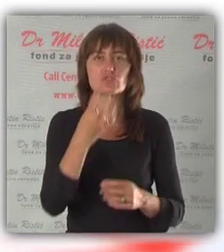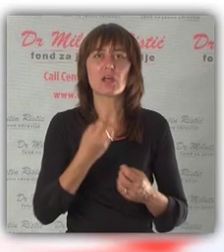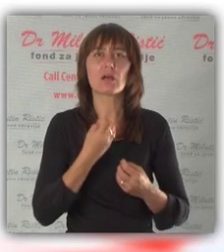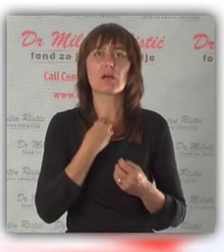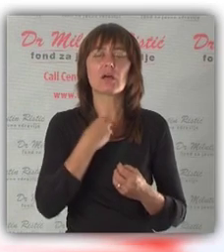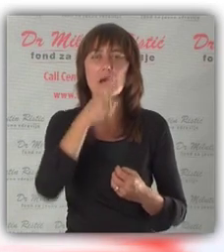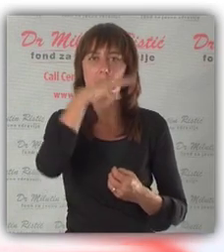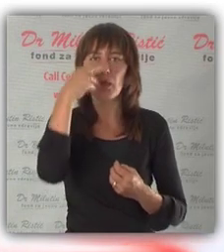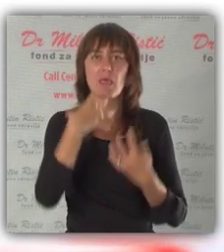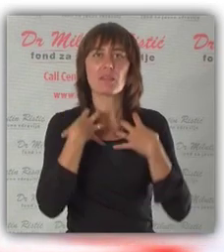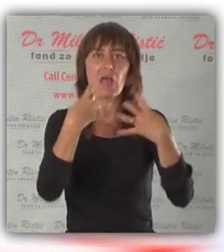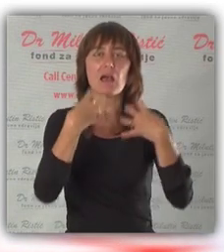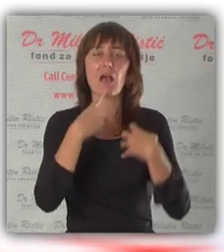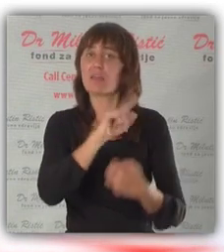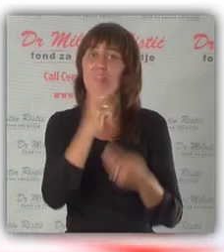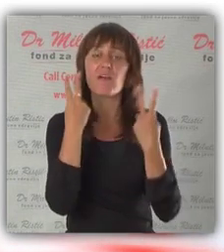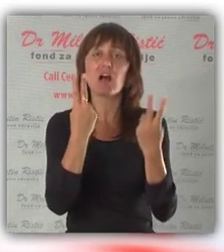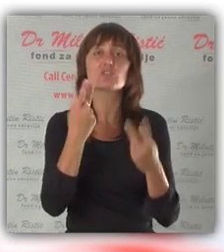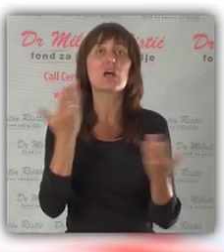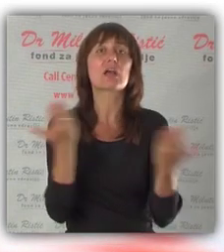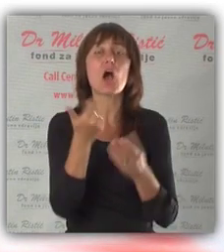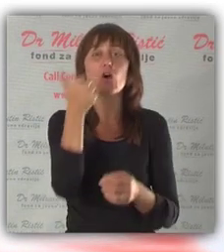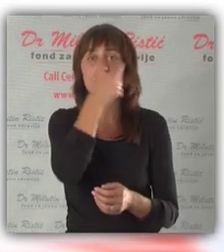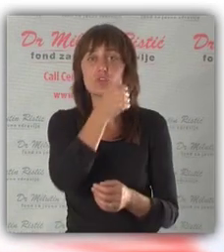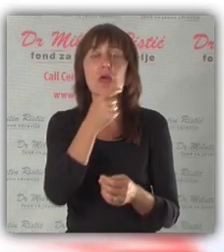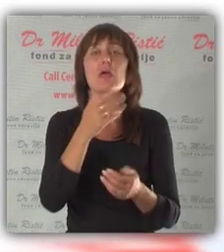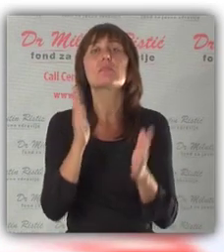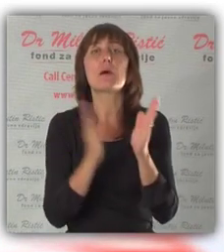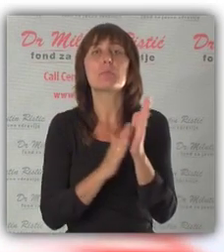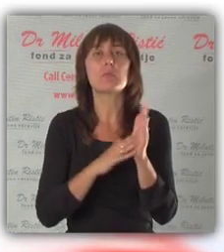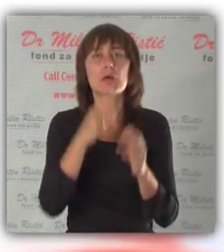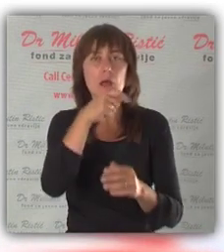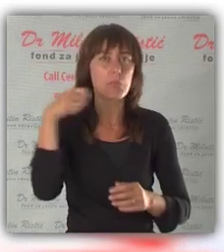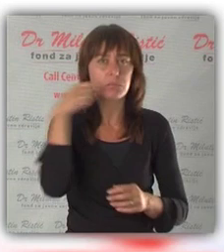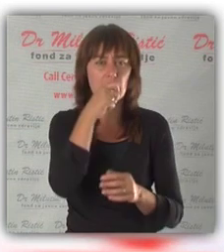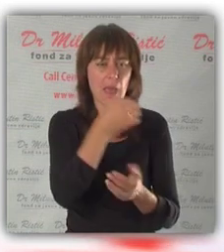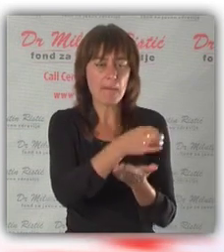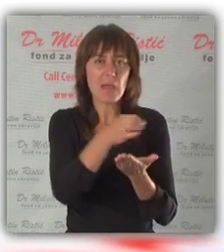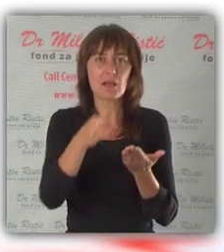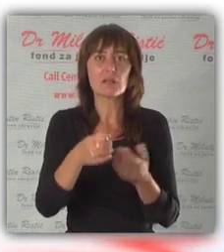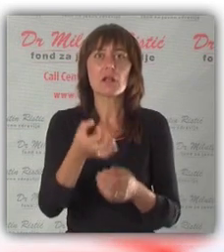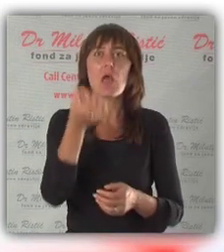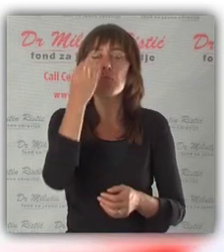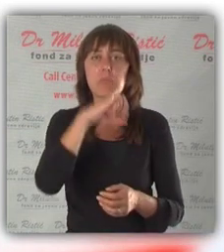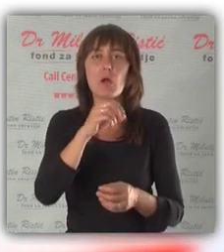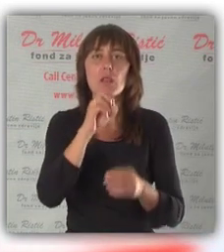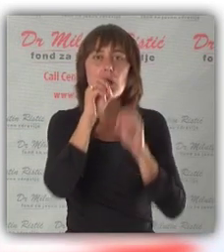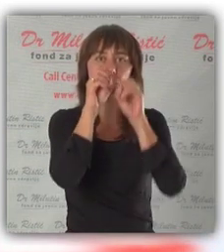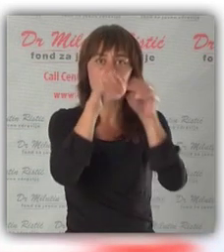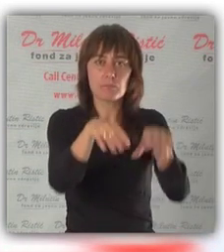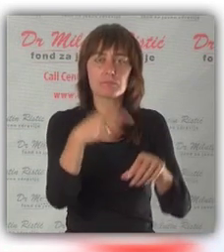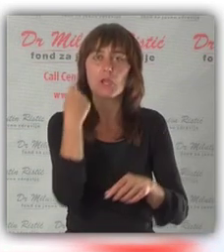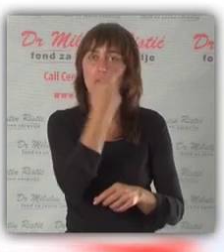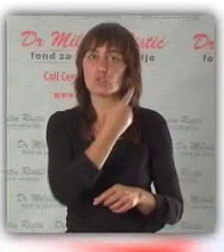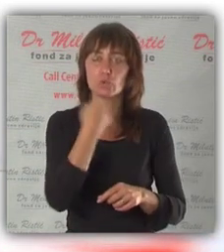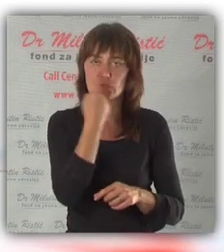lošeg daha, nije toliko bitno kao večenje zbog povečene salivacije, bakterije se bolje ispiraju